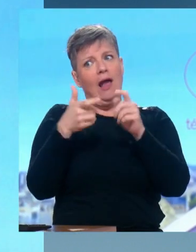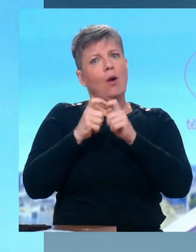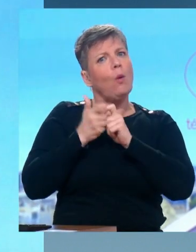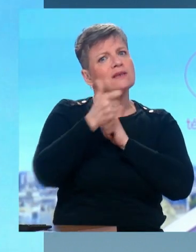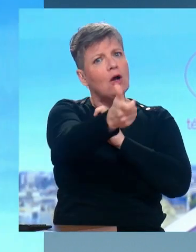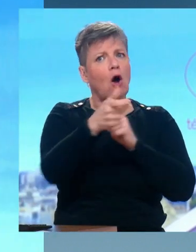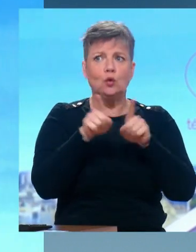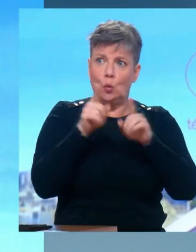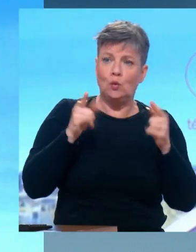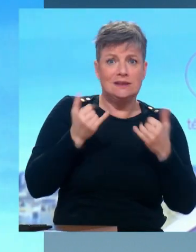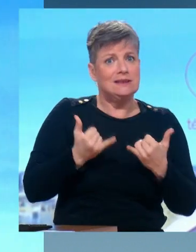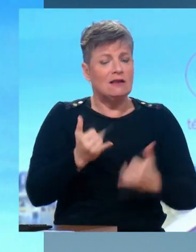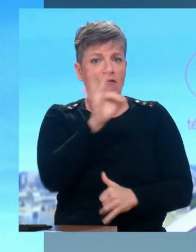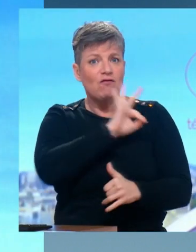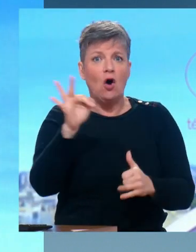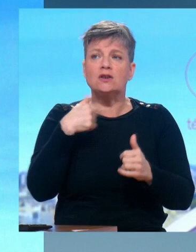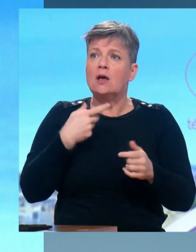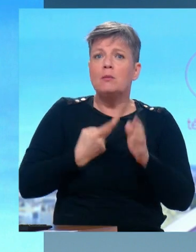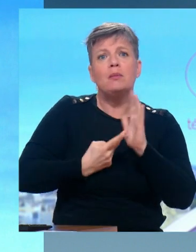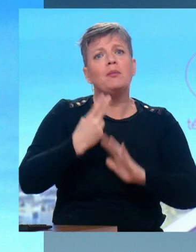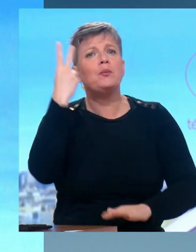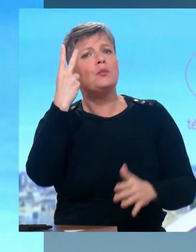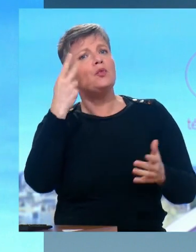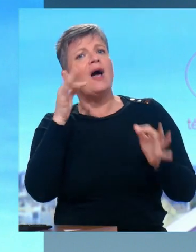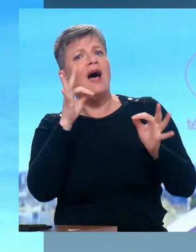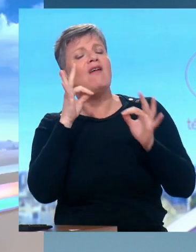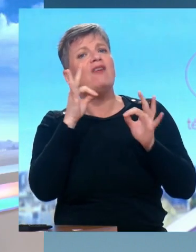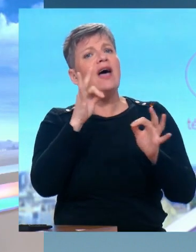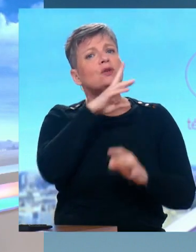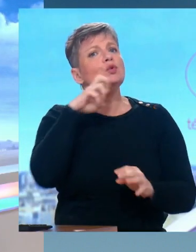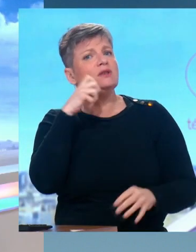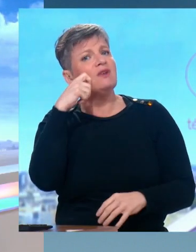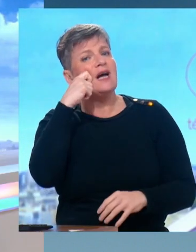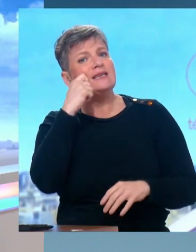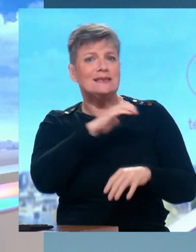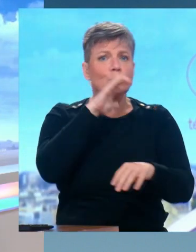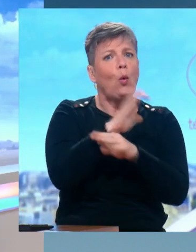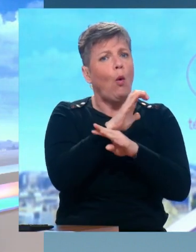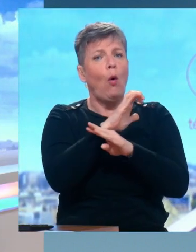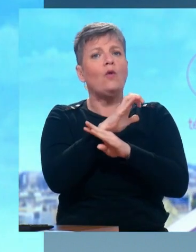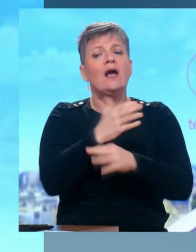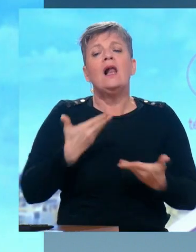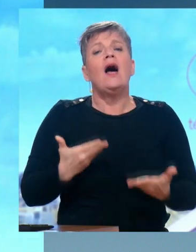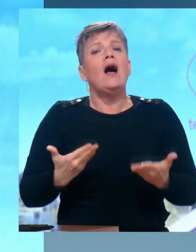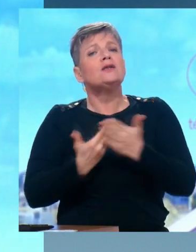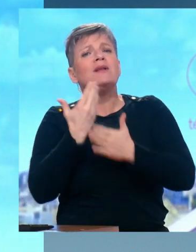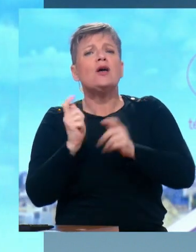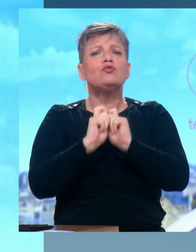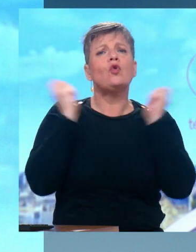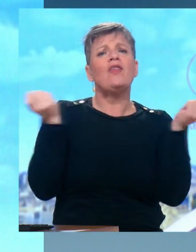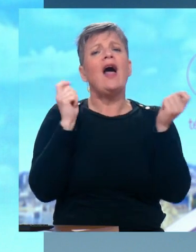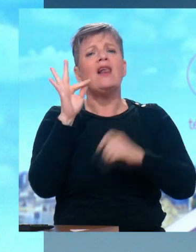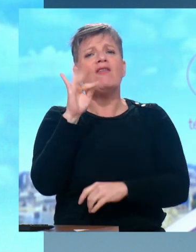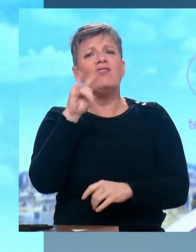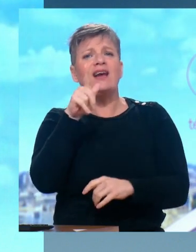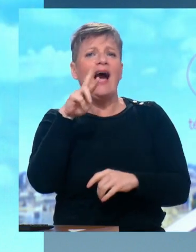antisémitisme totalement décomplexé qui défère sur notre pays. Face à cette situation, dans le Figaro, ce matin, les deux présidents des Assemblées, Gaël Braun-Pivet pour l